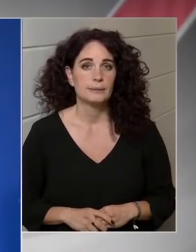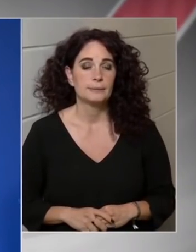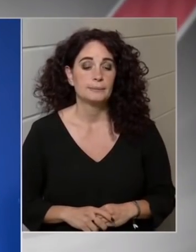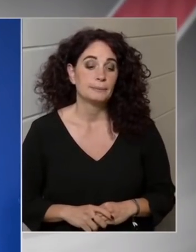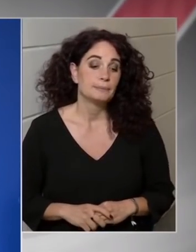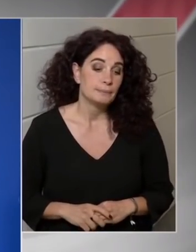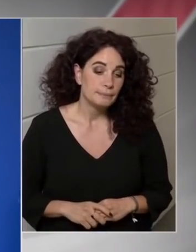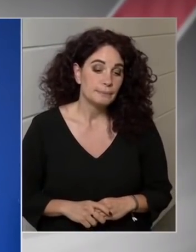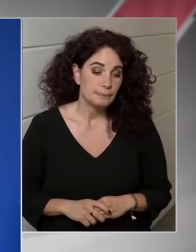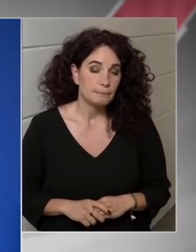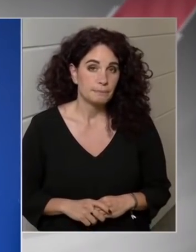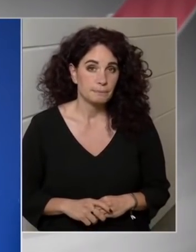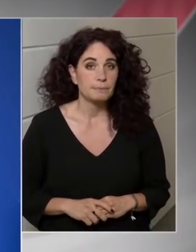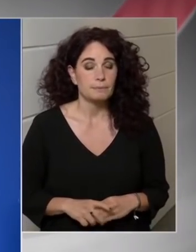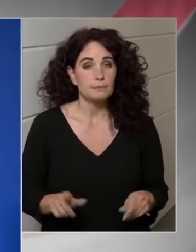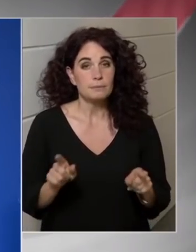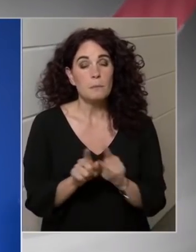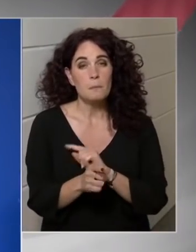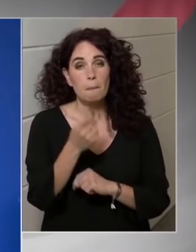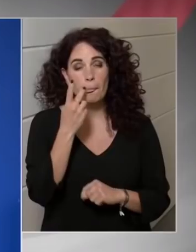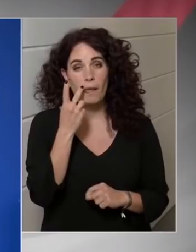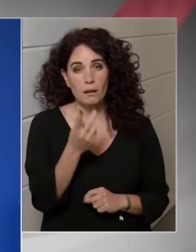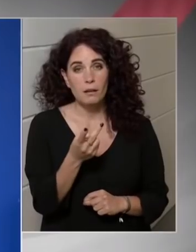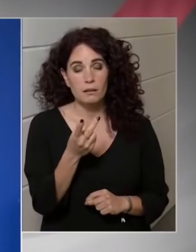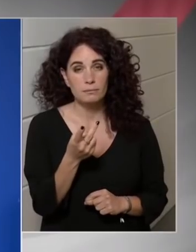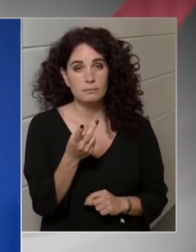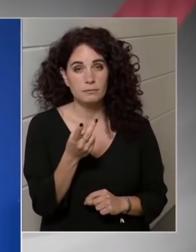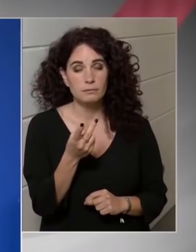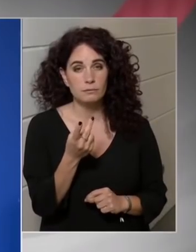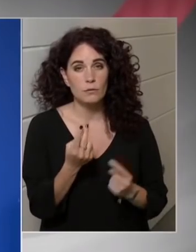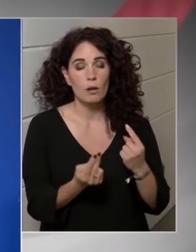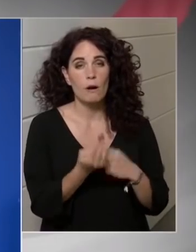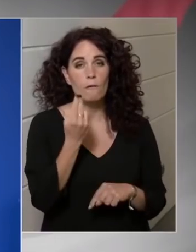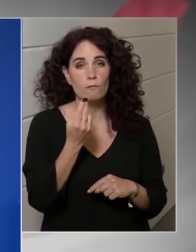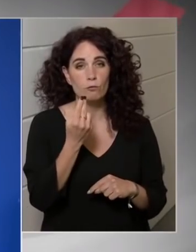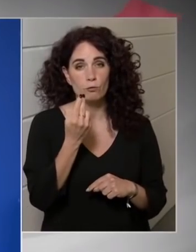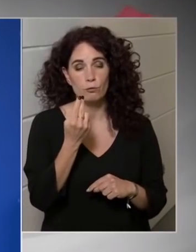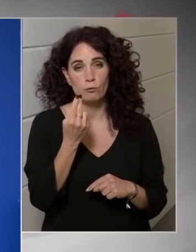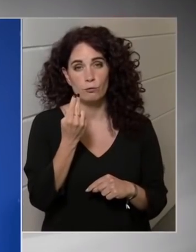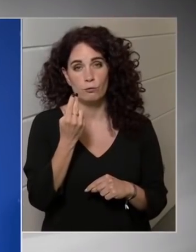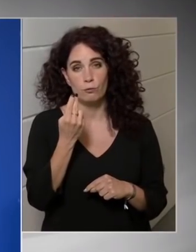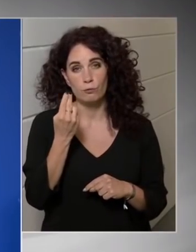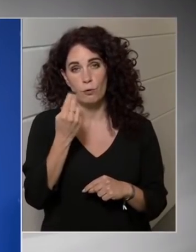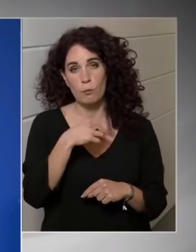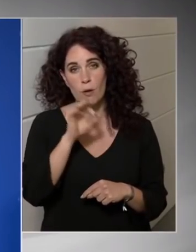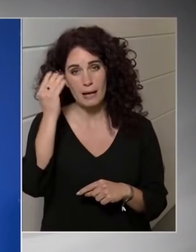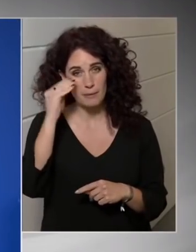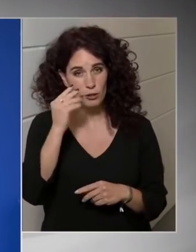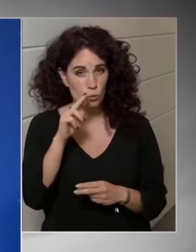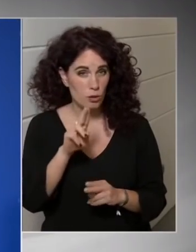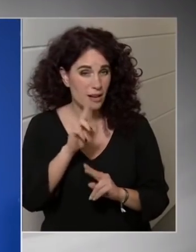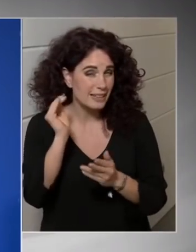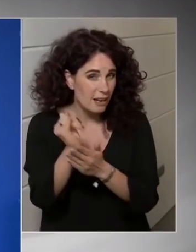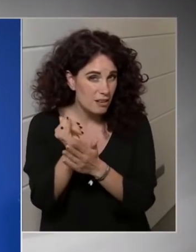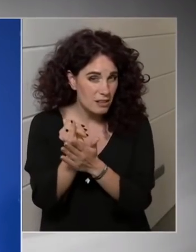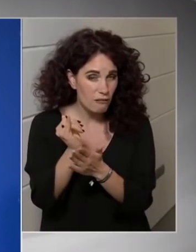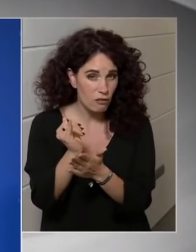Itt is azt látjuk, hogy a főpolgármester úrnak igaza van, csak túl